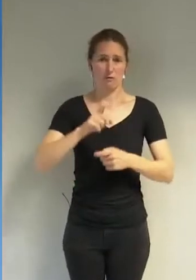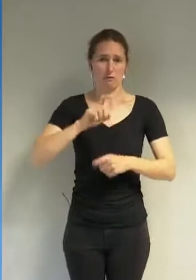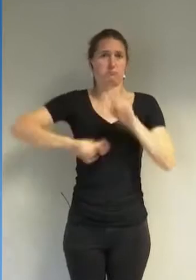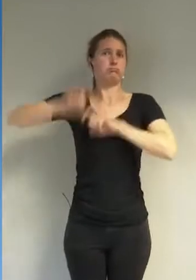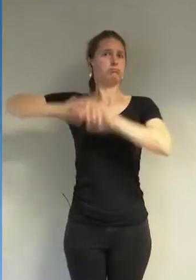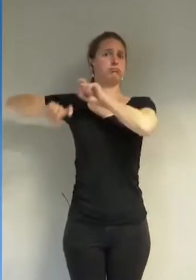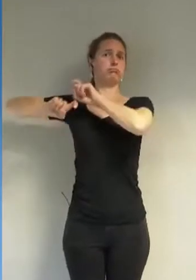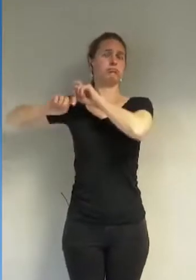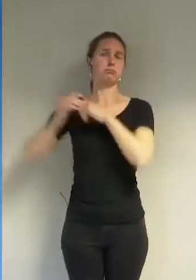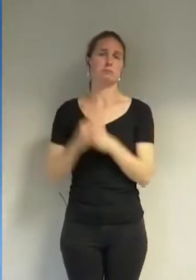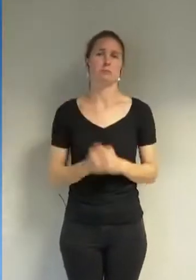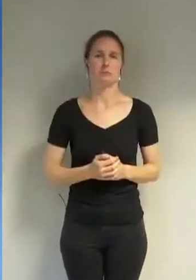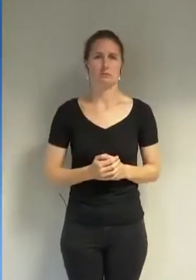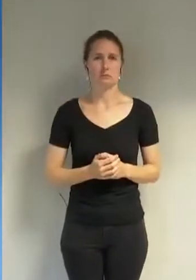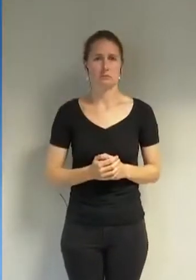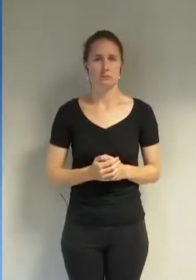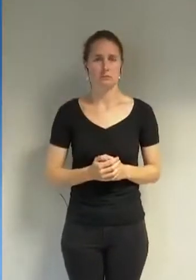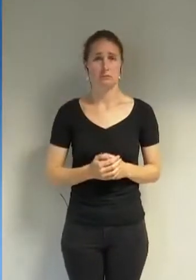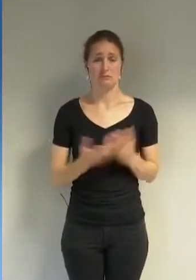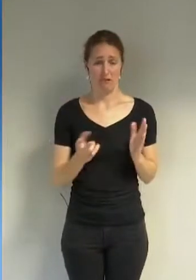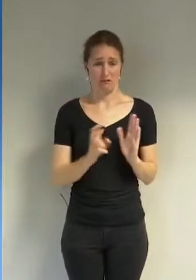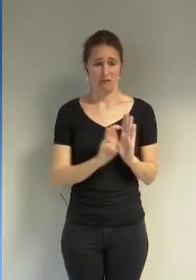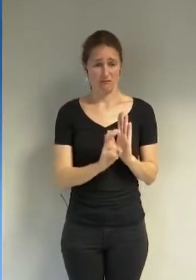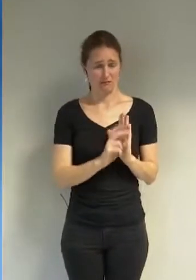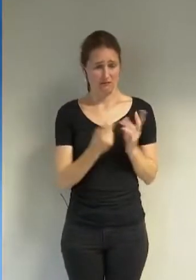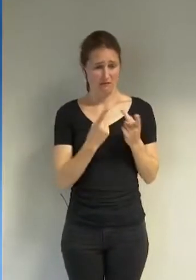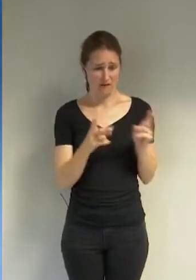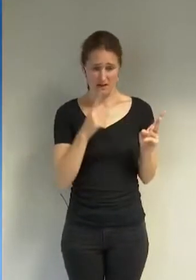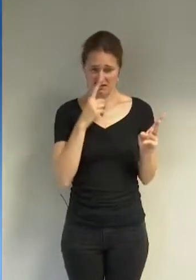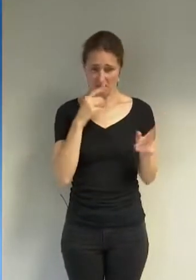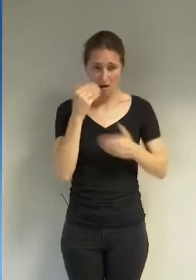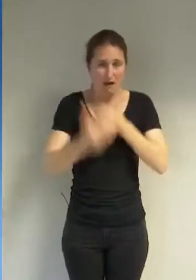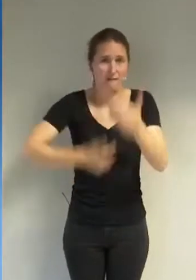Une ville et un modèle qui n'avancent plus.